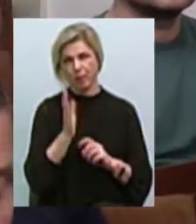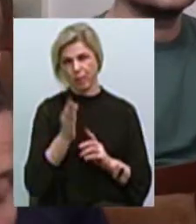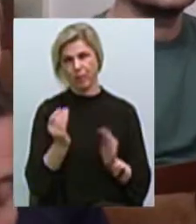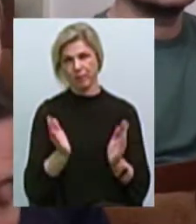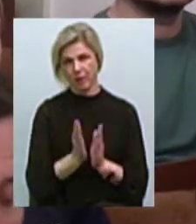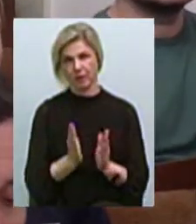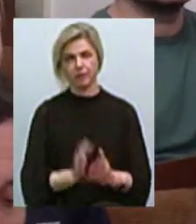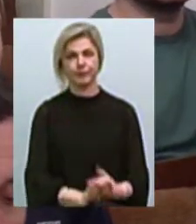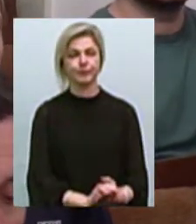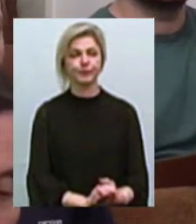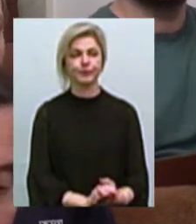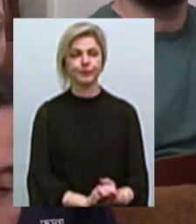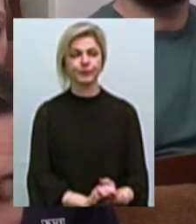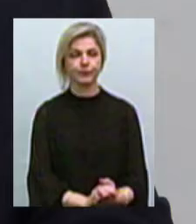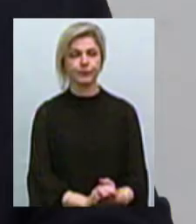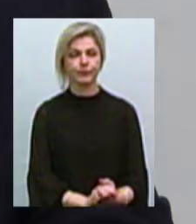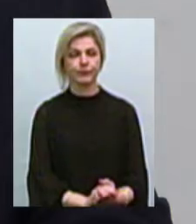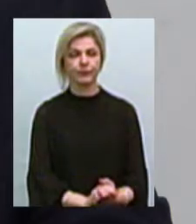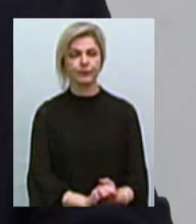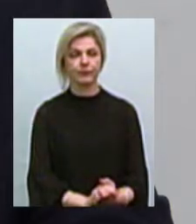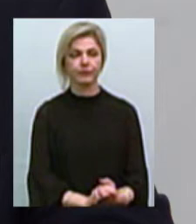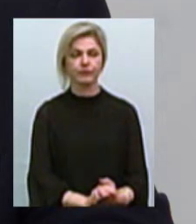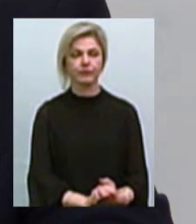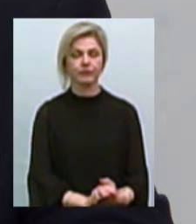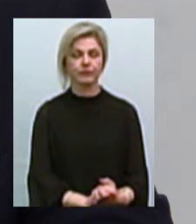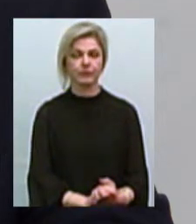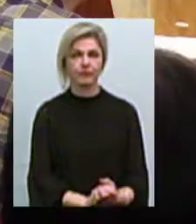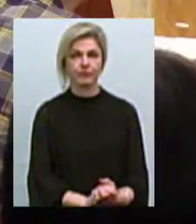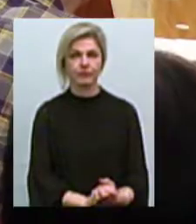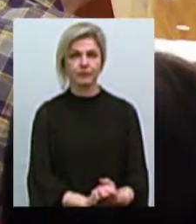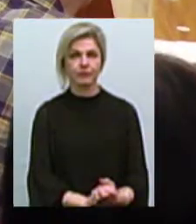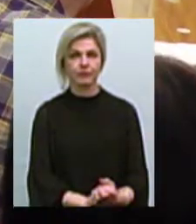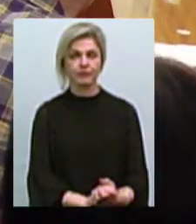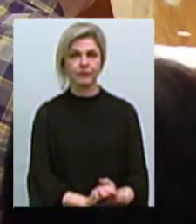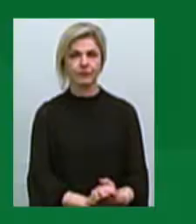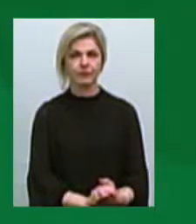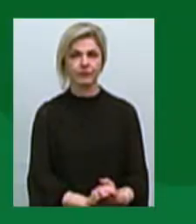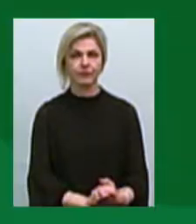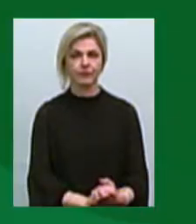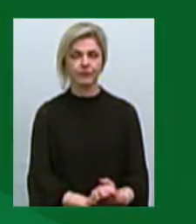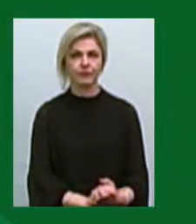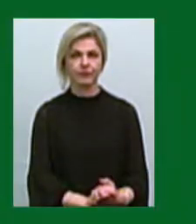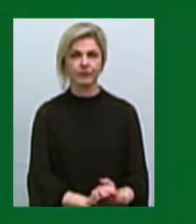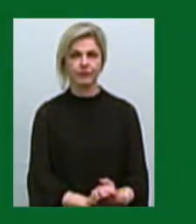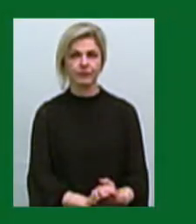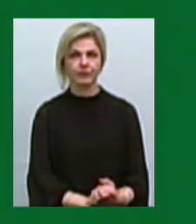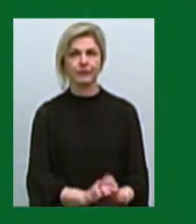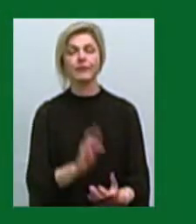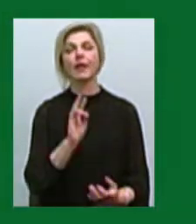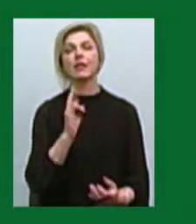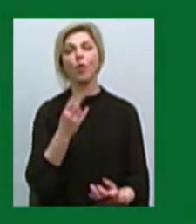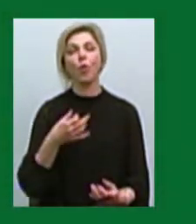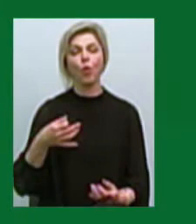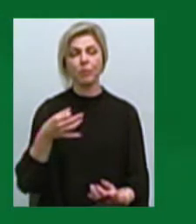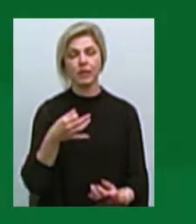Вікторія Чернявська, Вікторія Андрушків, Ігор Чорний, Юлія Філімон. Новини на Суспільному. Миколаїв. У Миколаївській